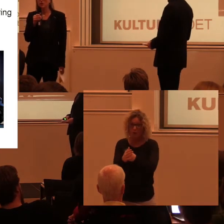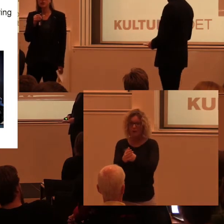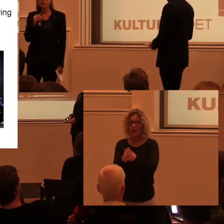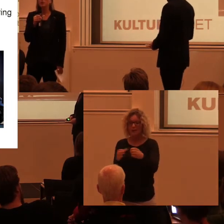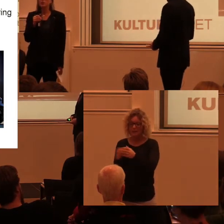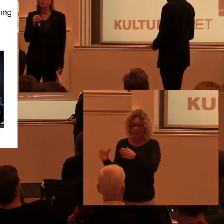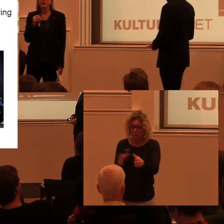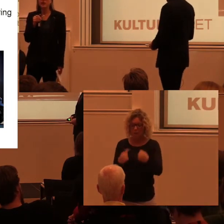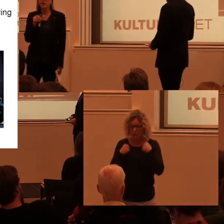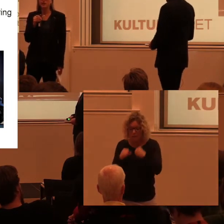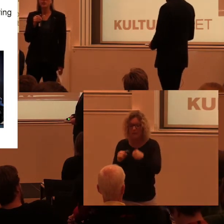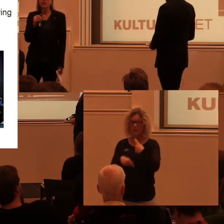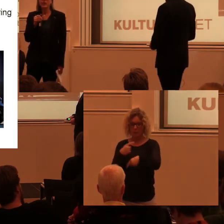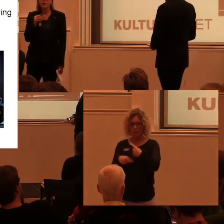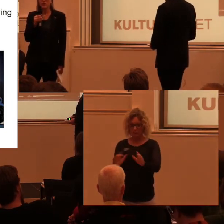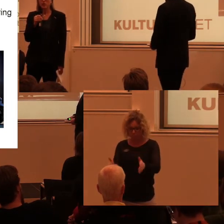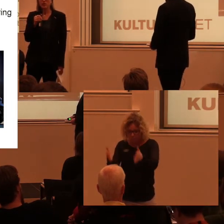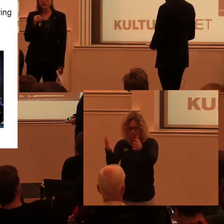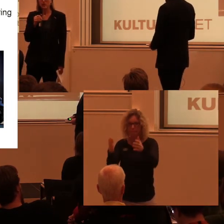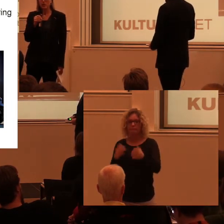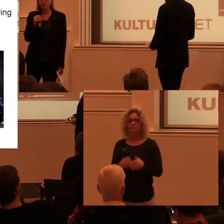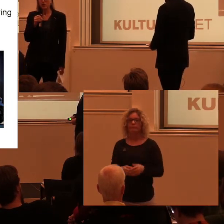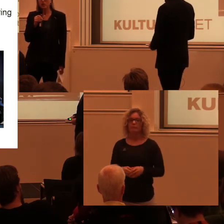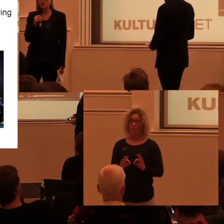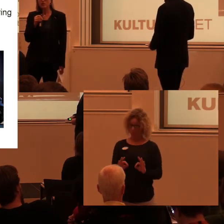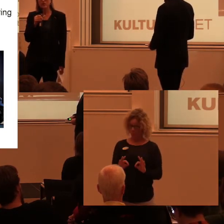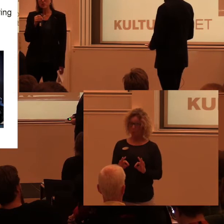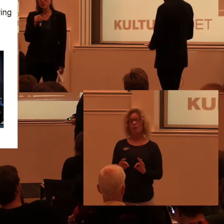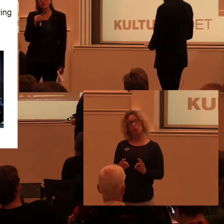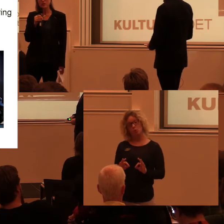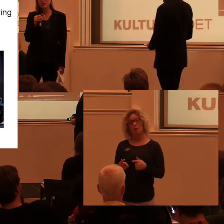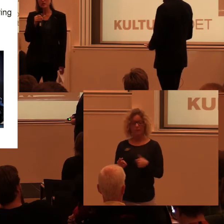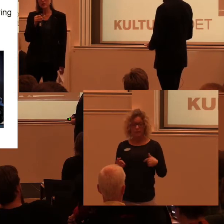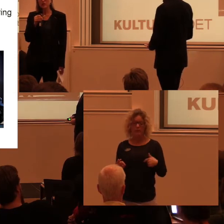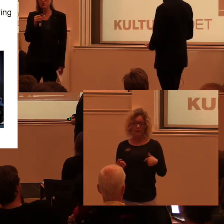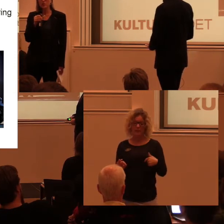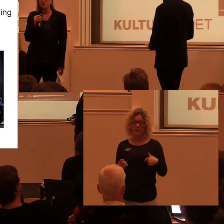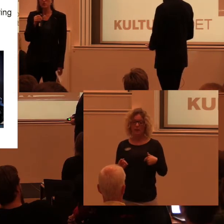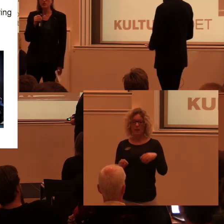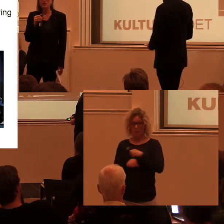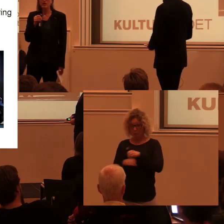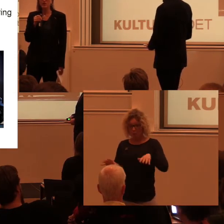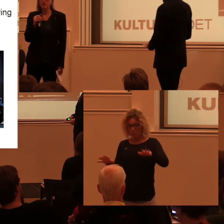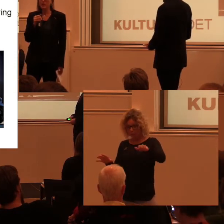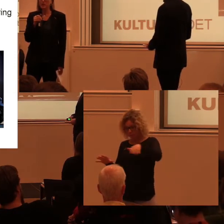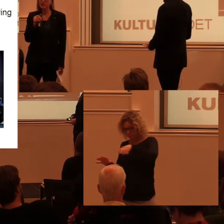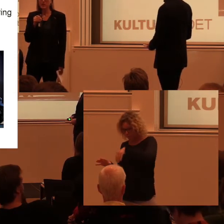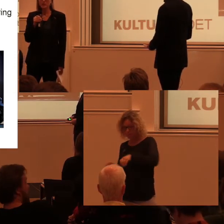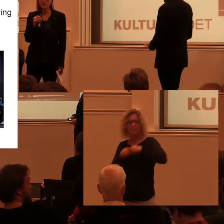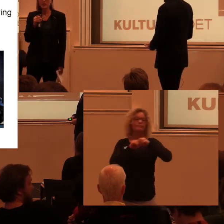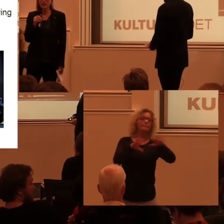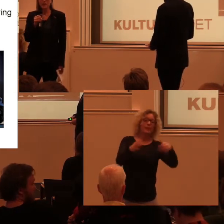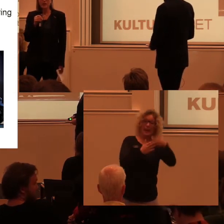samordna och driva på utvecklingen. Vi gör det väldigt mycket genom att samla och sprida information via vår